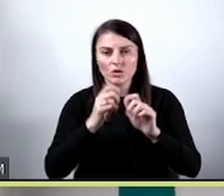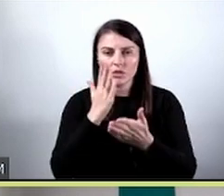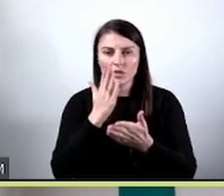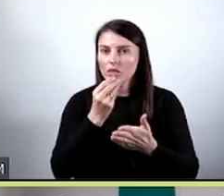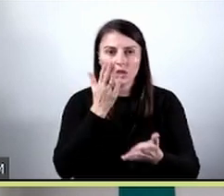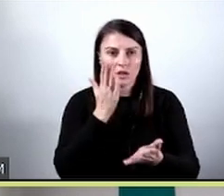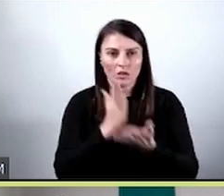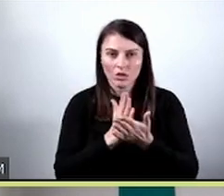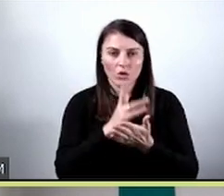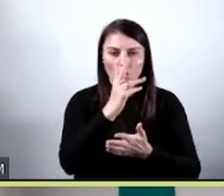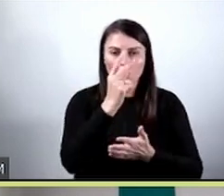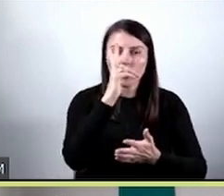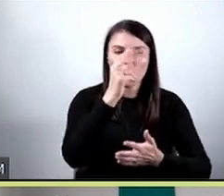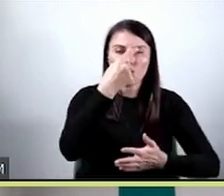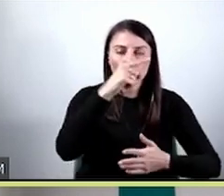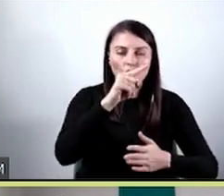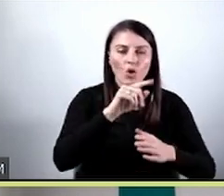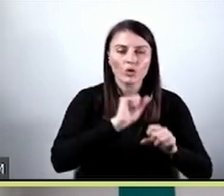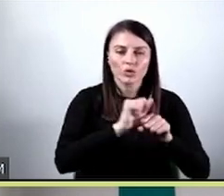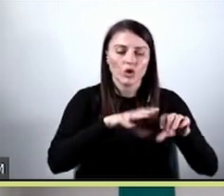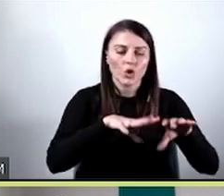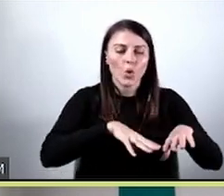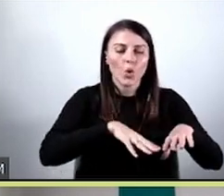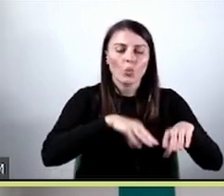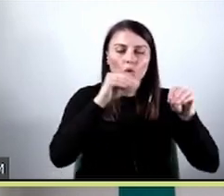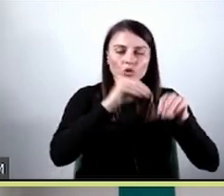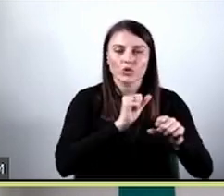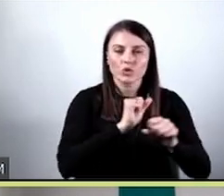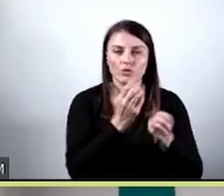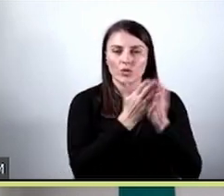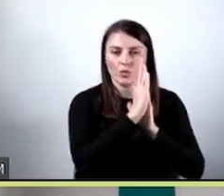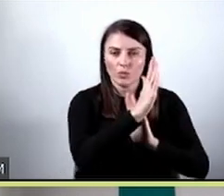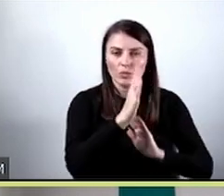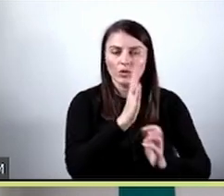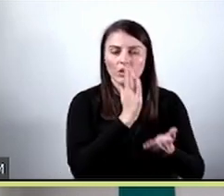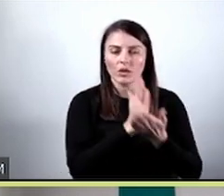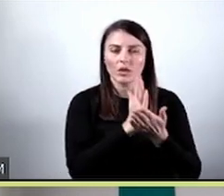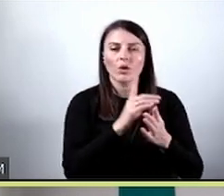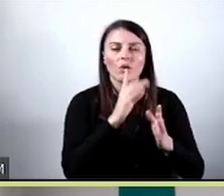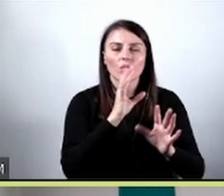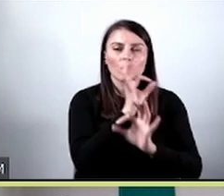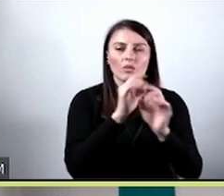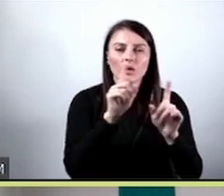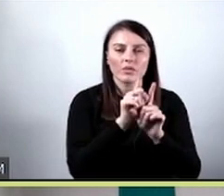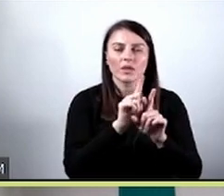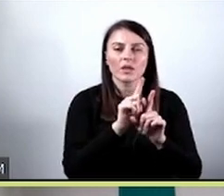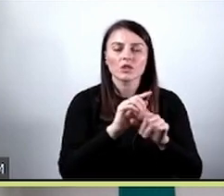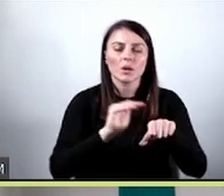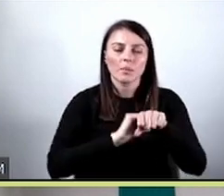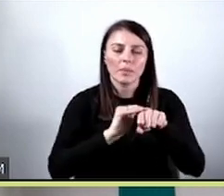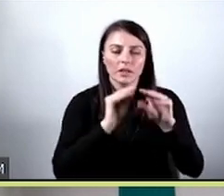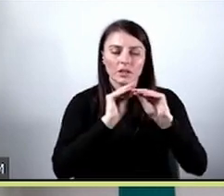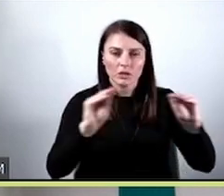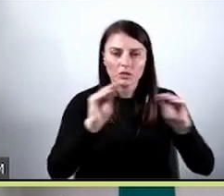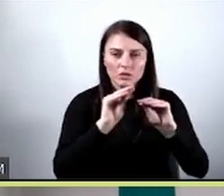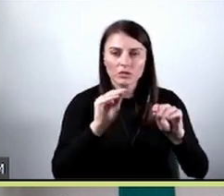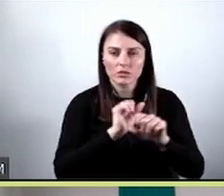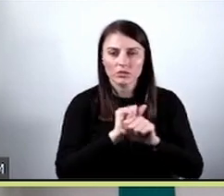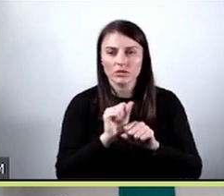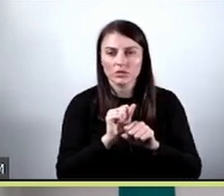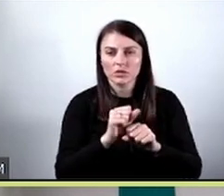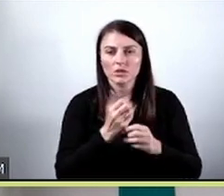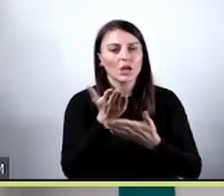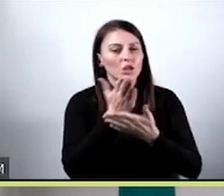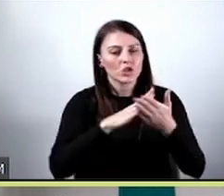kod, nie tylko kod źródłowy i biblioteki w konkretnych wersjach, ale także dane treningowe, które, tak jak wspomniałam, są eminentną częścią takiego